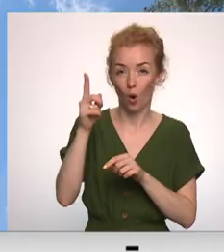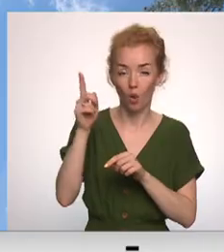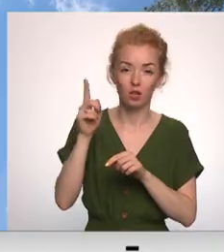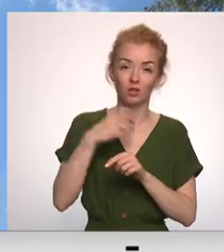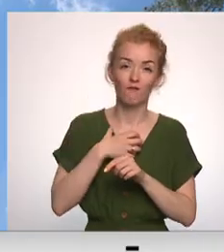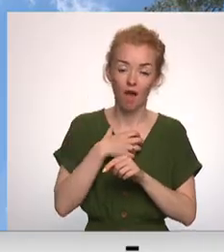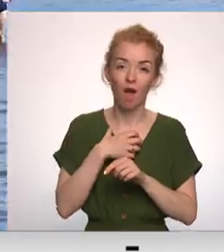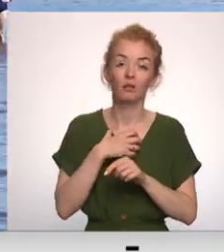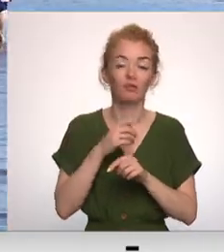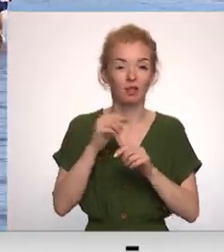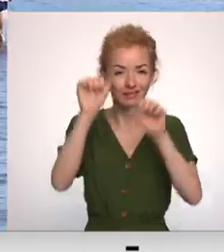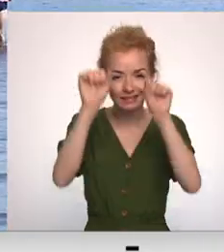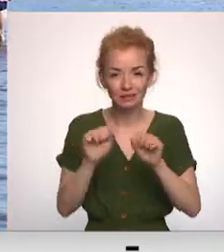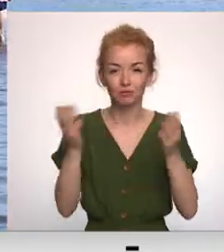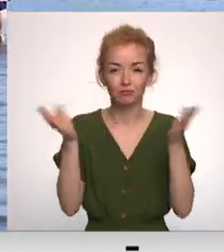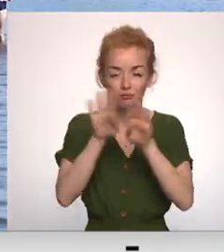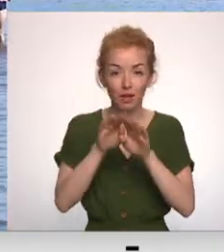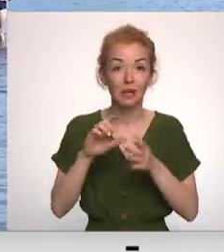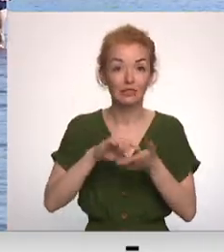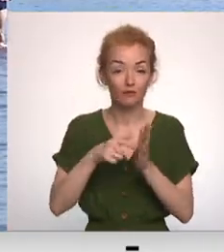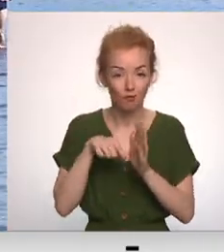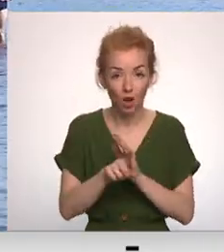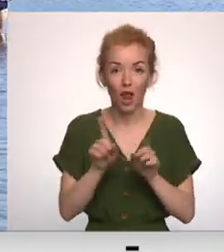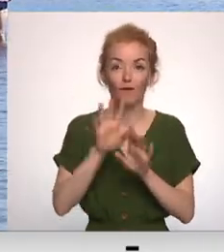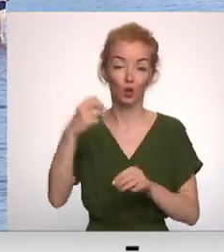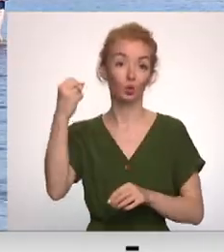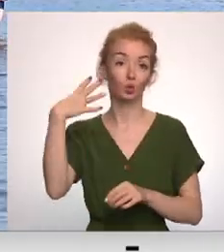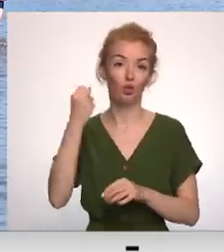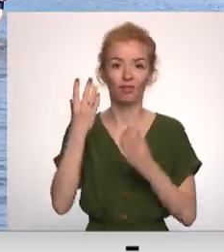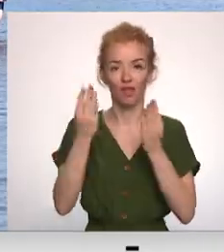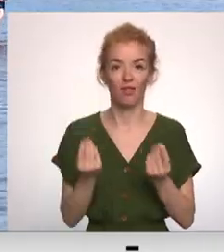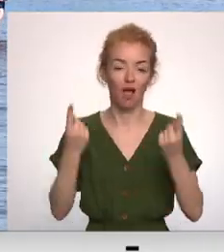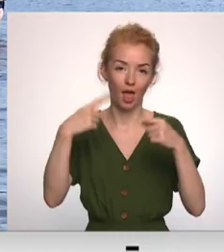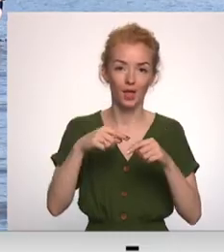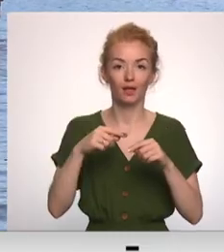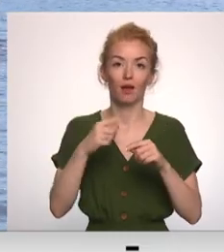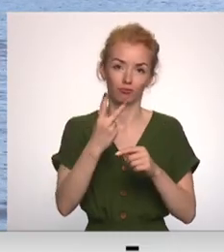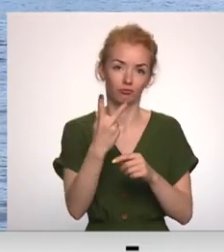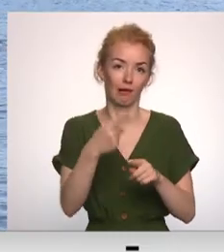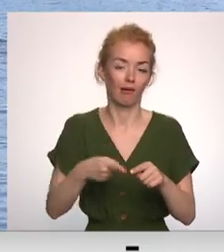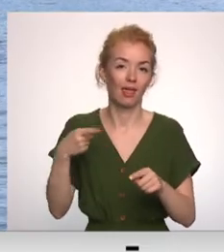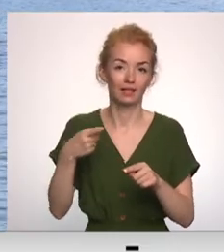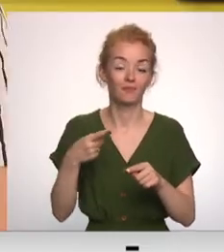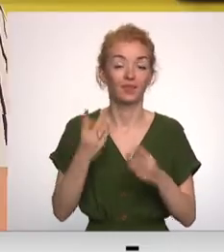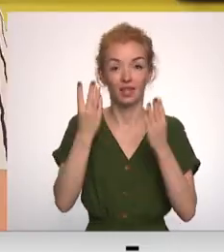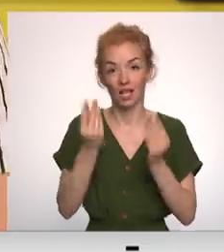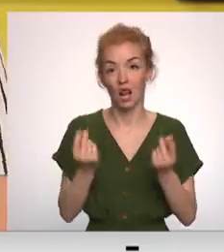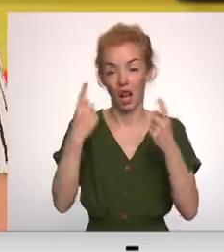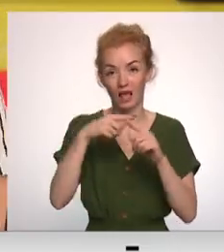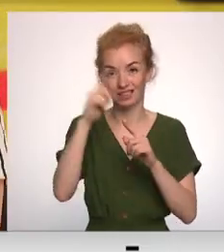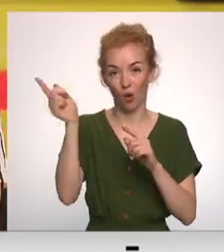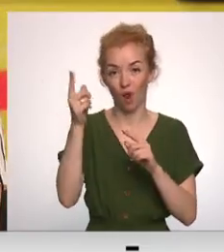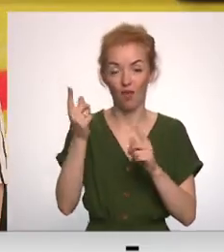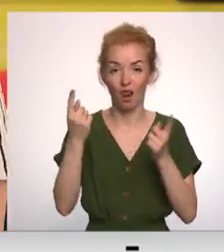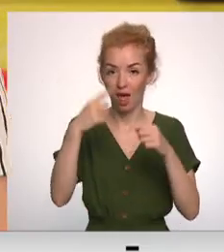jāsargā mājoklis un droši var atveicināt sevi dušā arī pa dienu, kaut vairākas reizes. Pa dienu saulēnā laikā